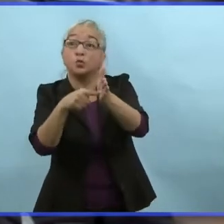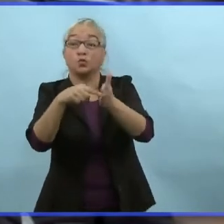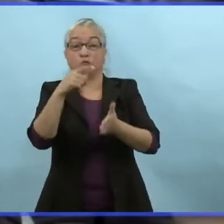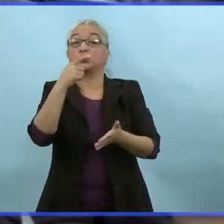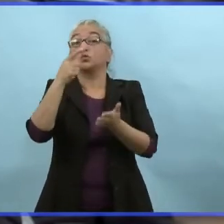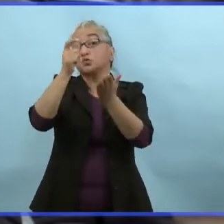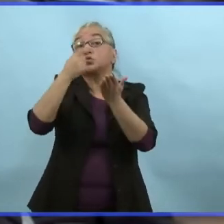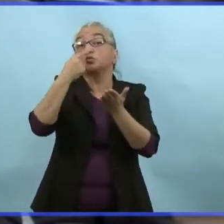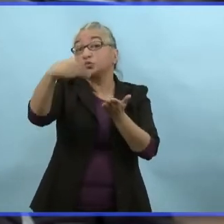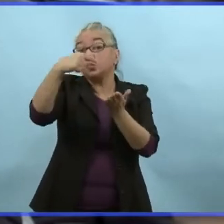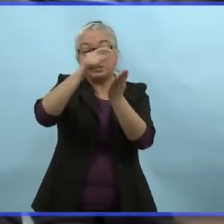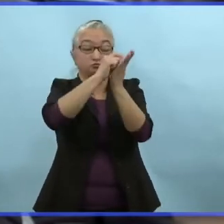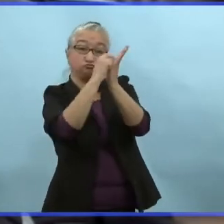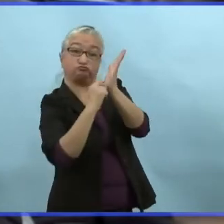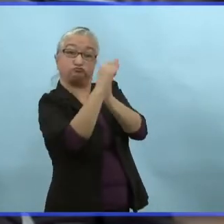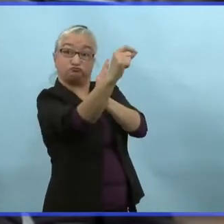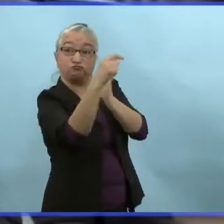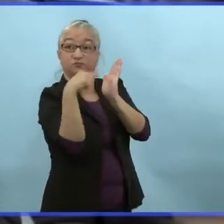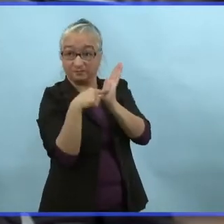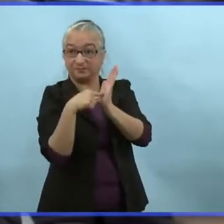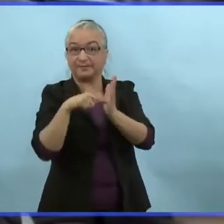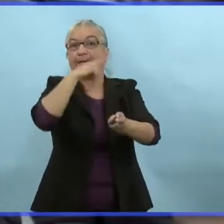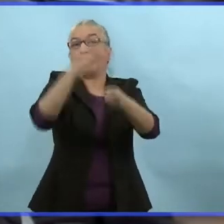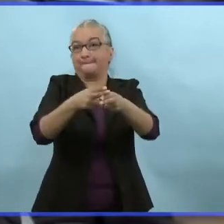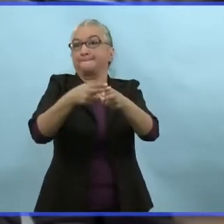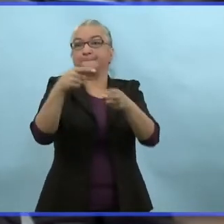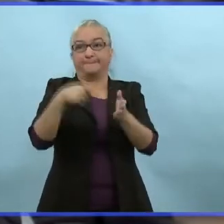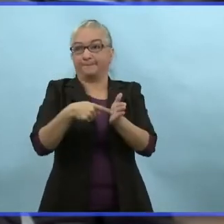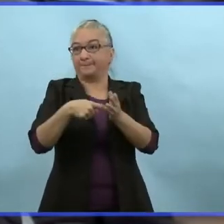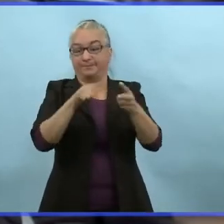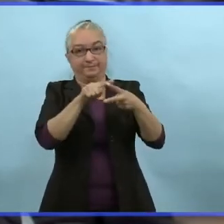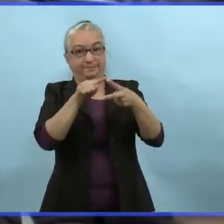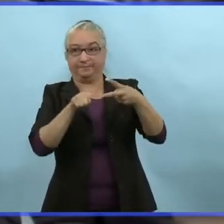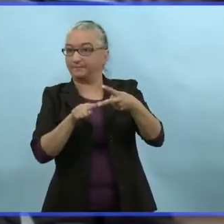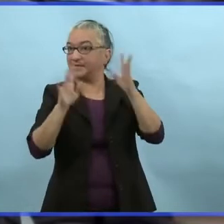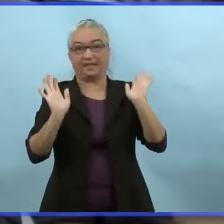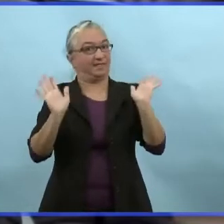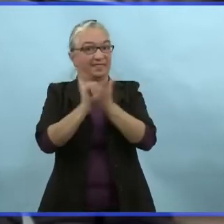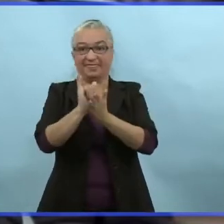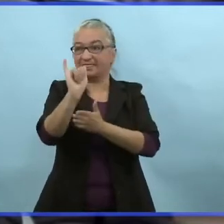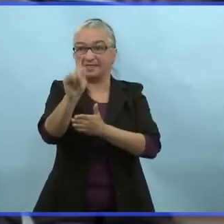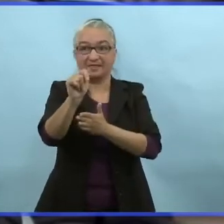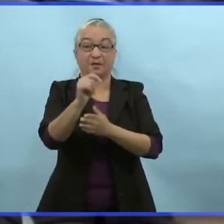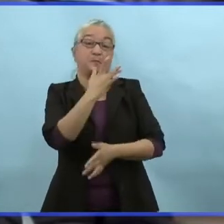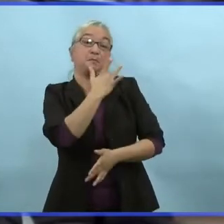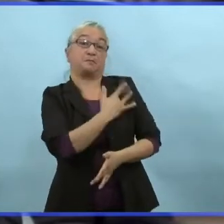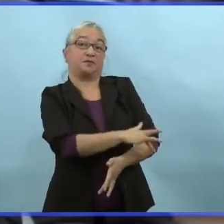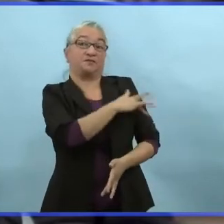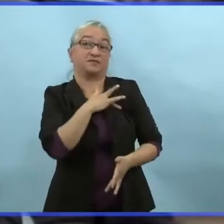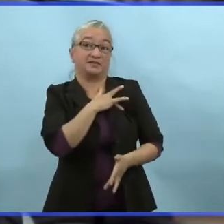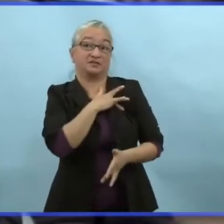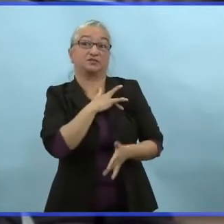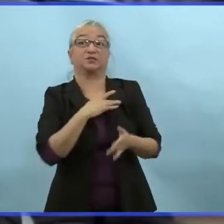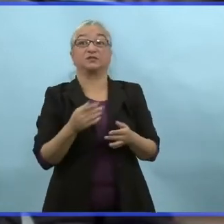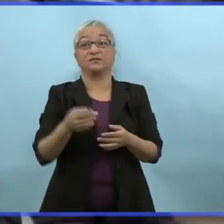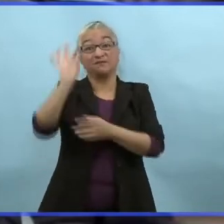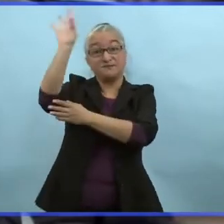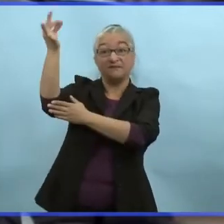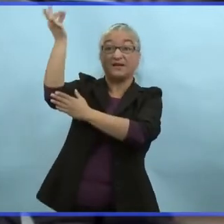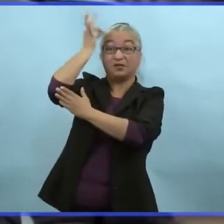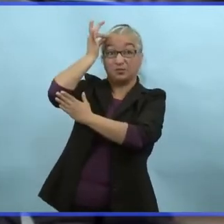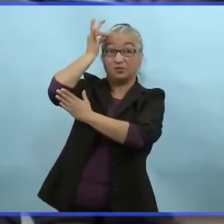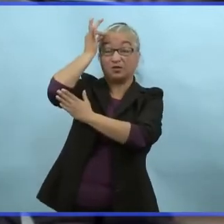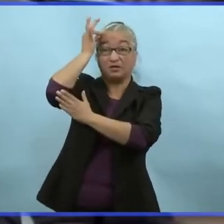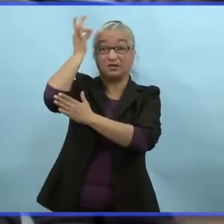montre simplement si vous êtes vacciné ou pas. Et votre nom, ce sont les seuls renseignements disponibles dans la version